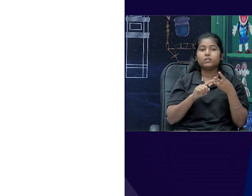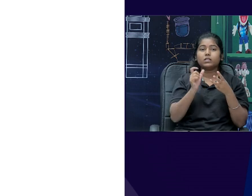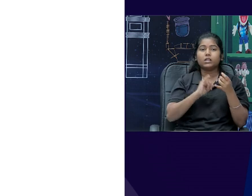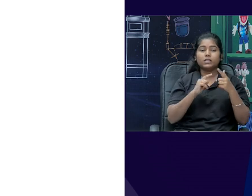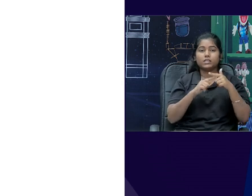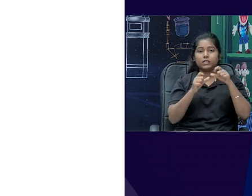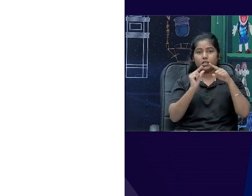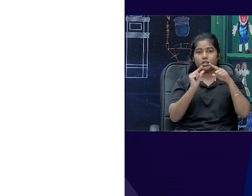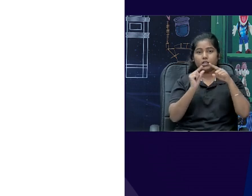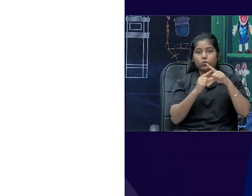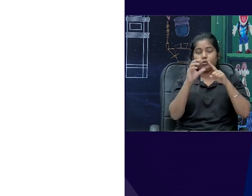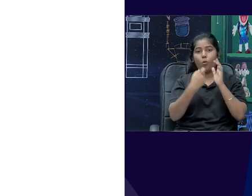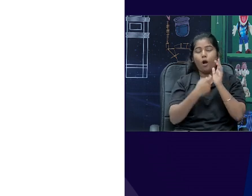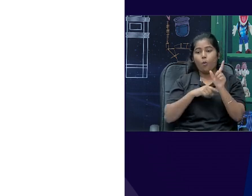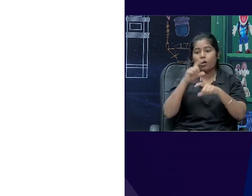statutory corporation